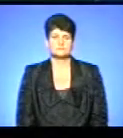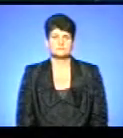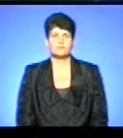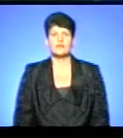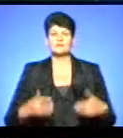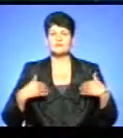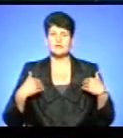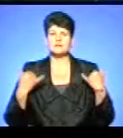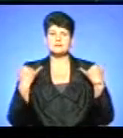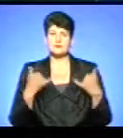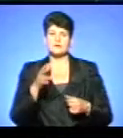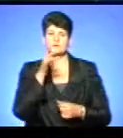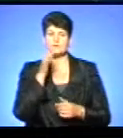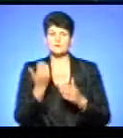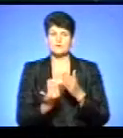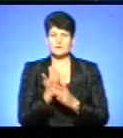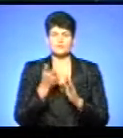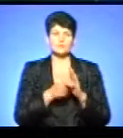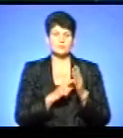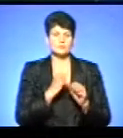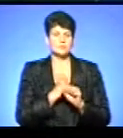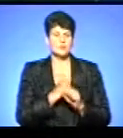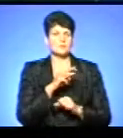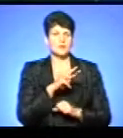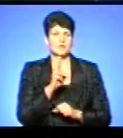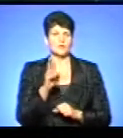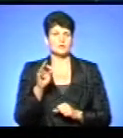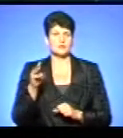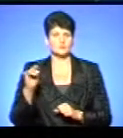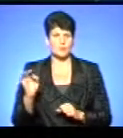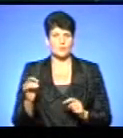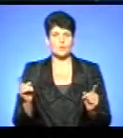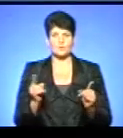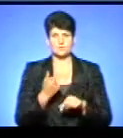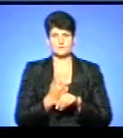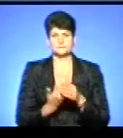Вітаю! Час новин у студії Марія Котенко. Коротко про головне.